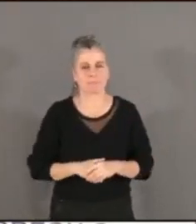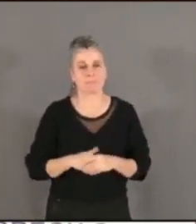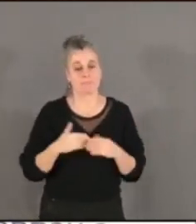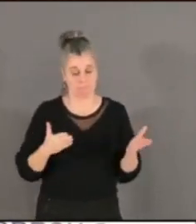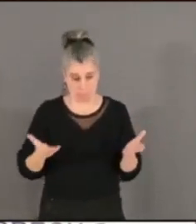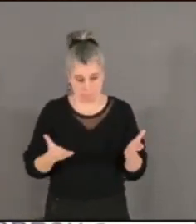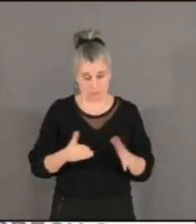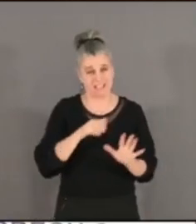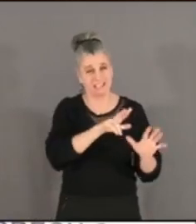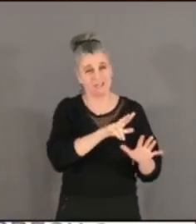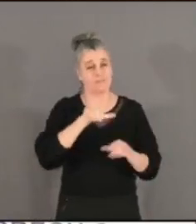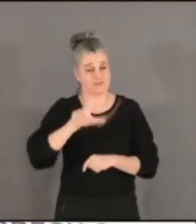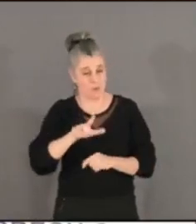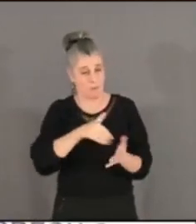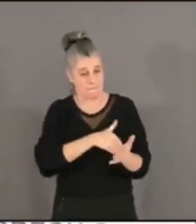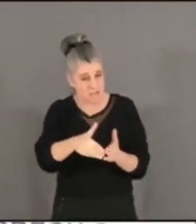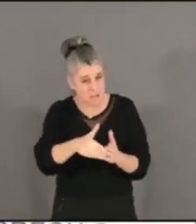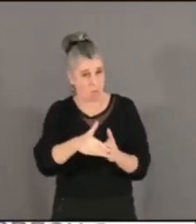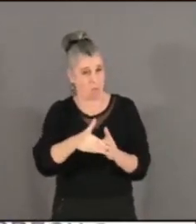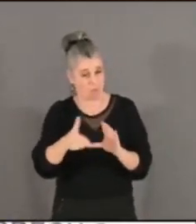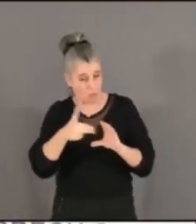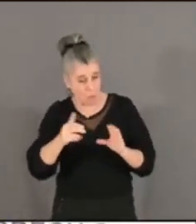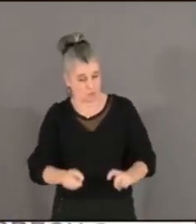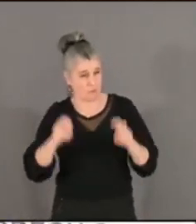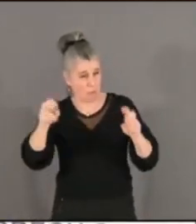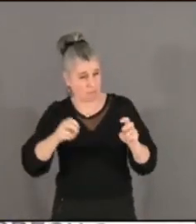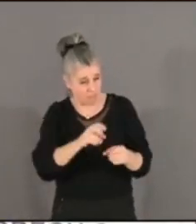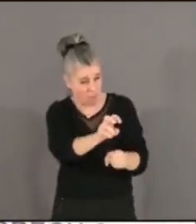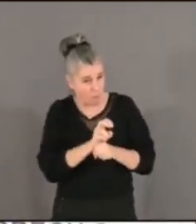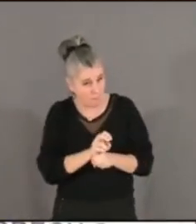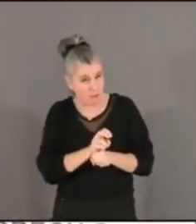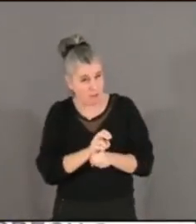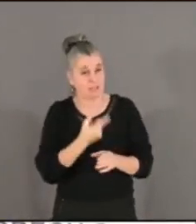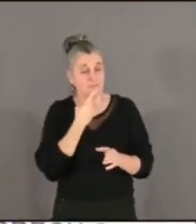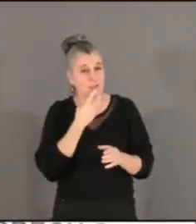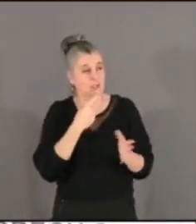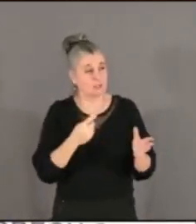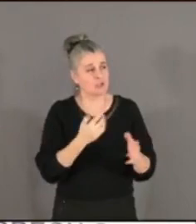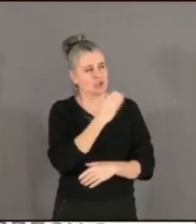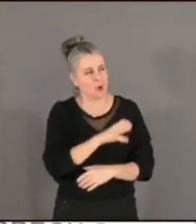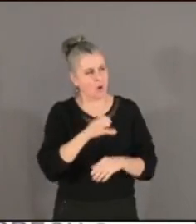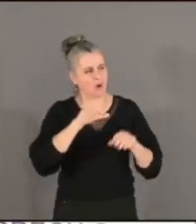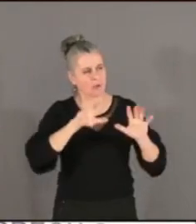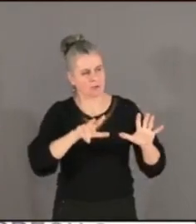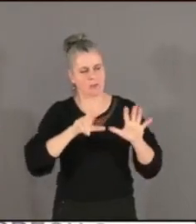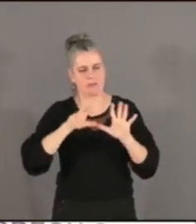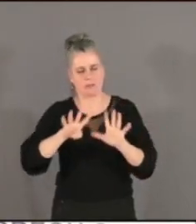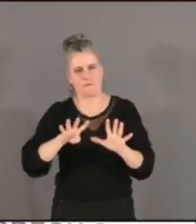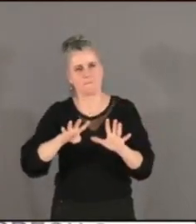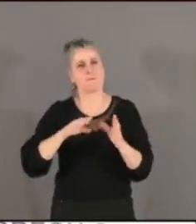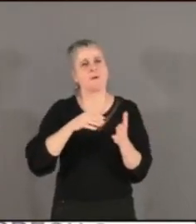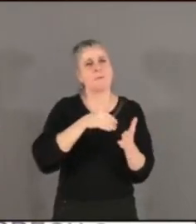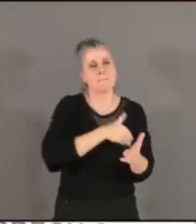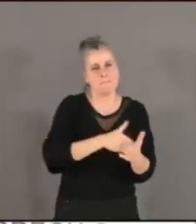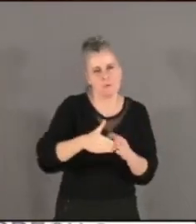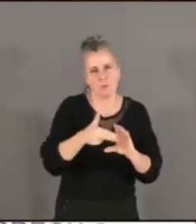millions d'euros supplémentaires, soit un emprunt de 199 millions d'euros. On note d'ailleurs une contradiction de la majorité